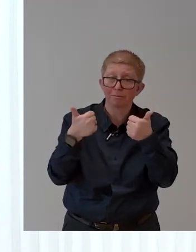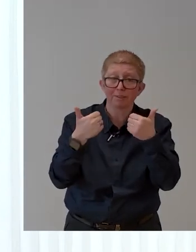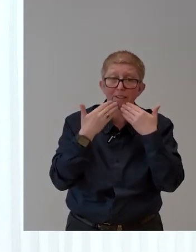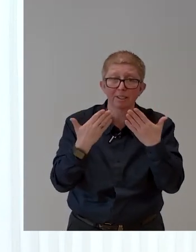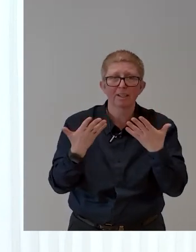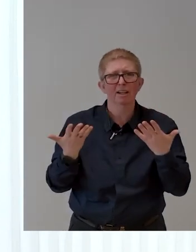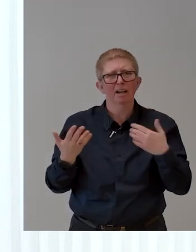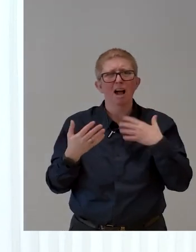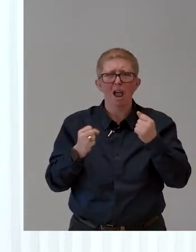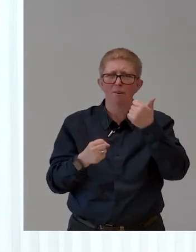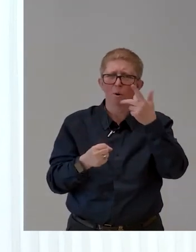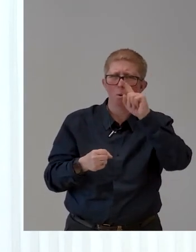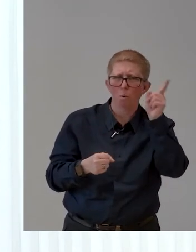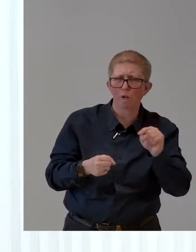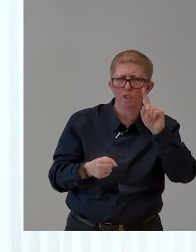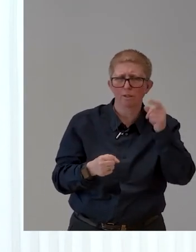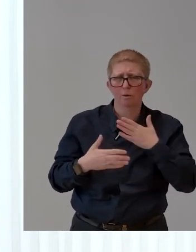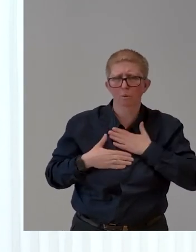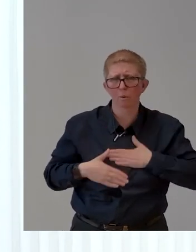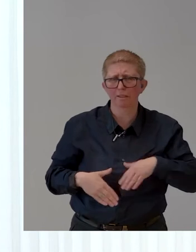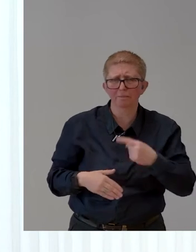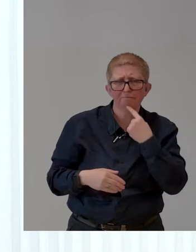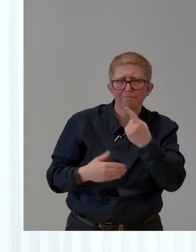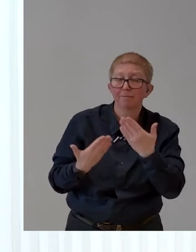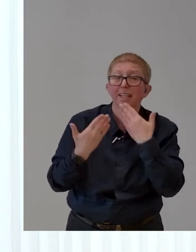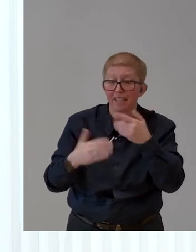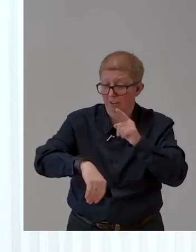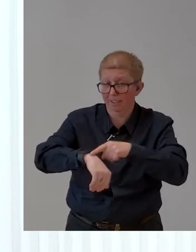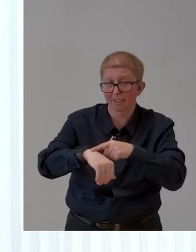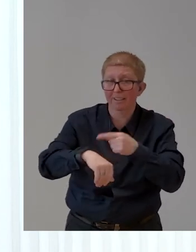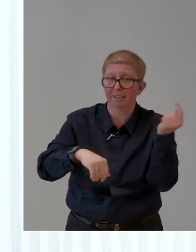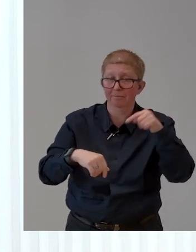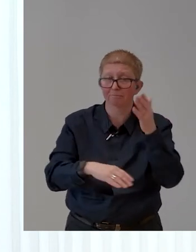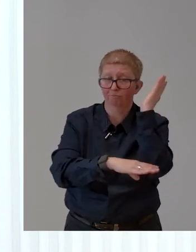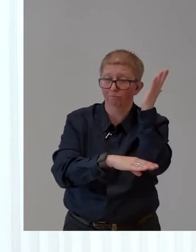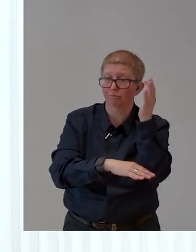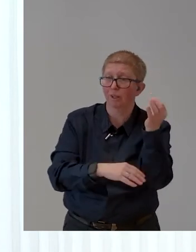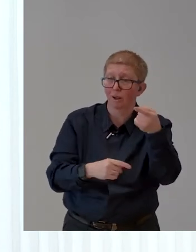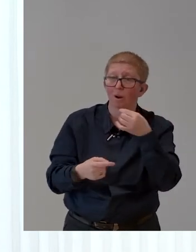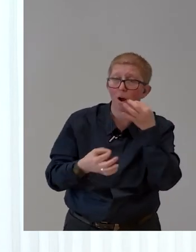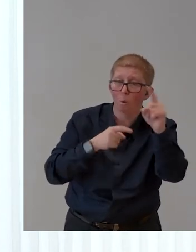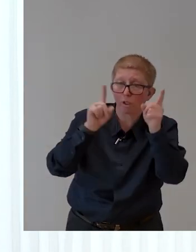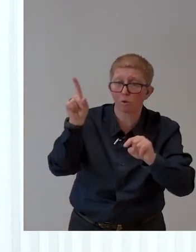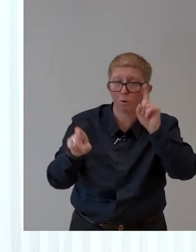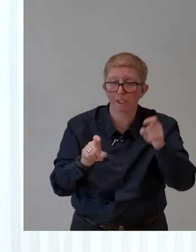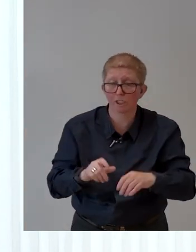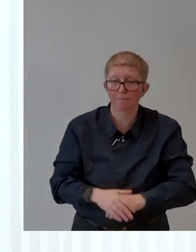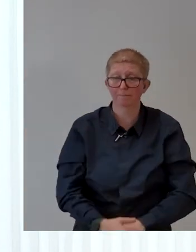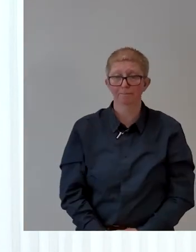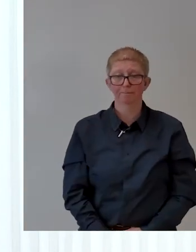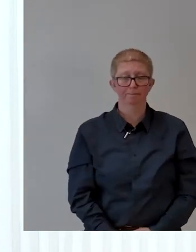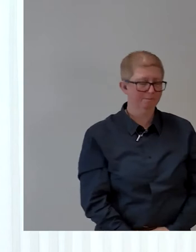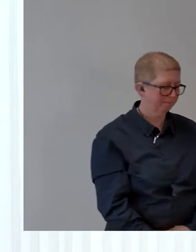for you and thank you also for giving us time to ask them. My first would be about the Austrian